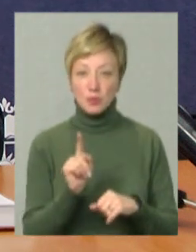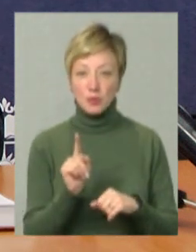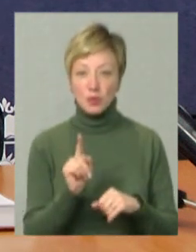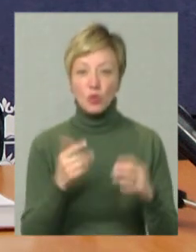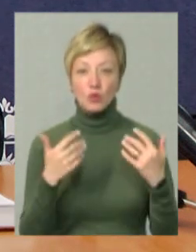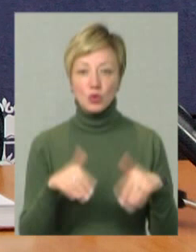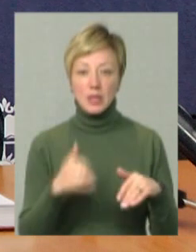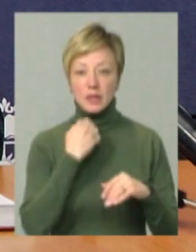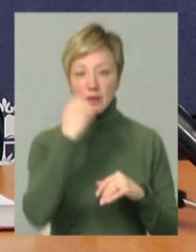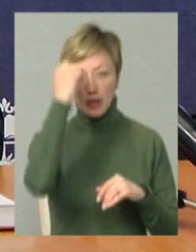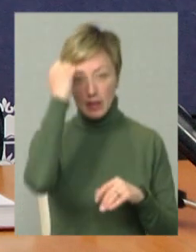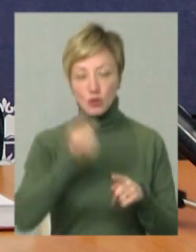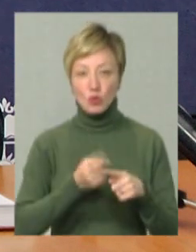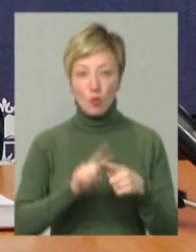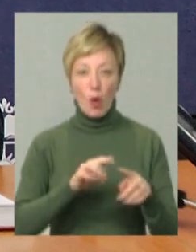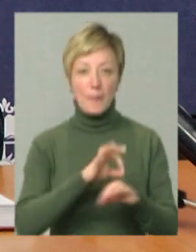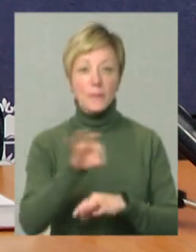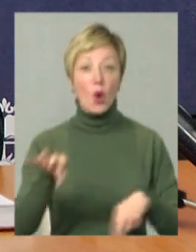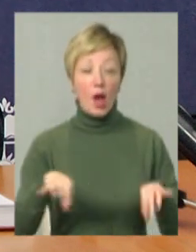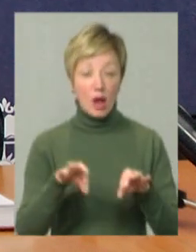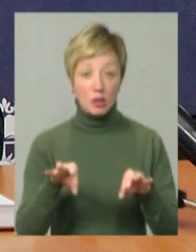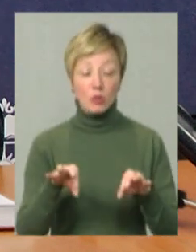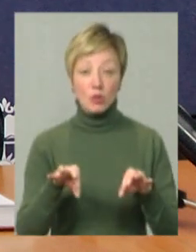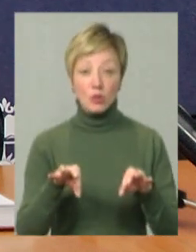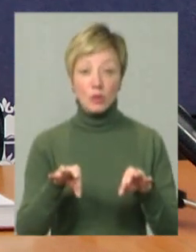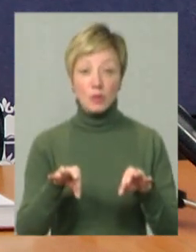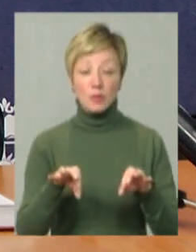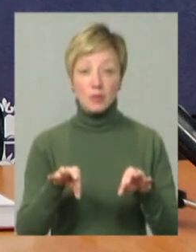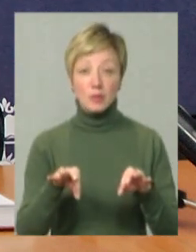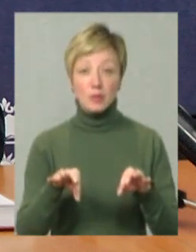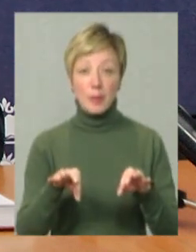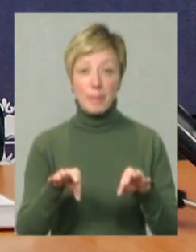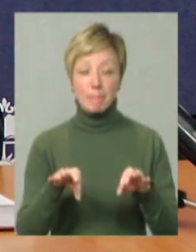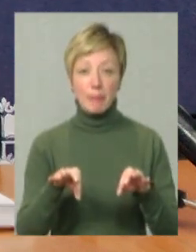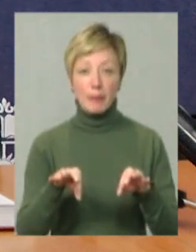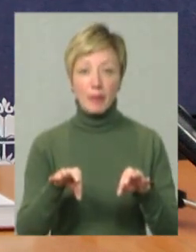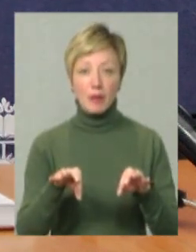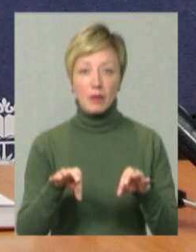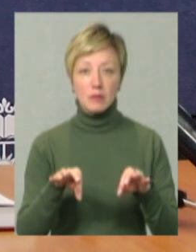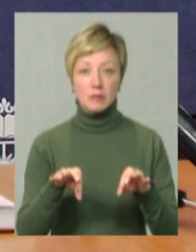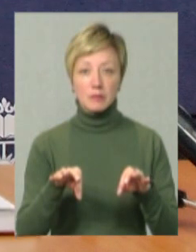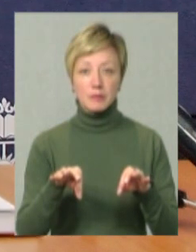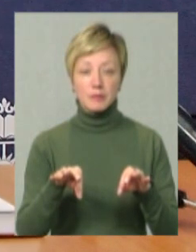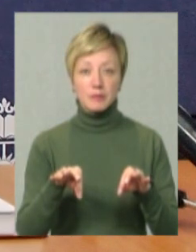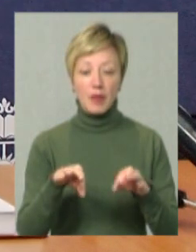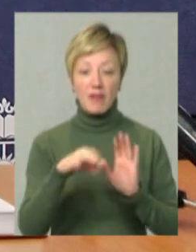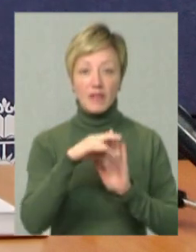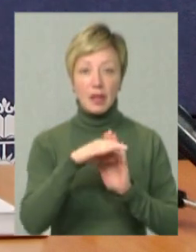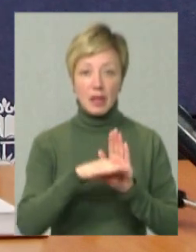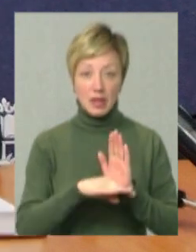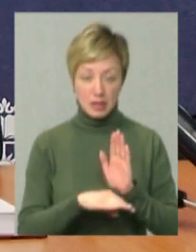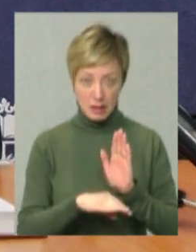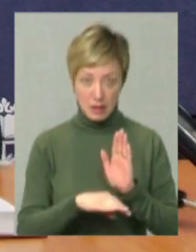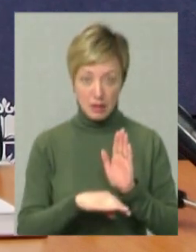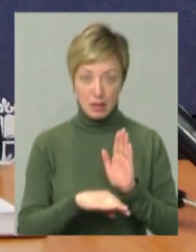вже завдяки цьому проєкту у реєстрі